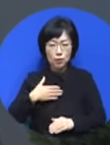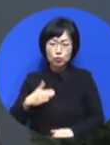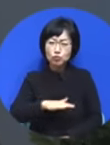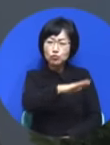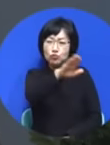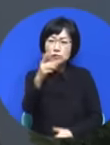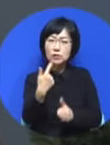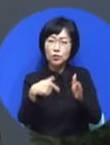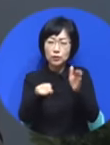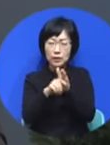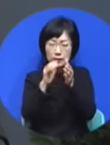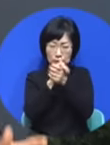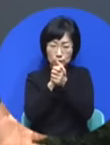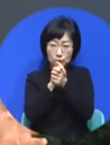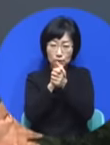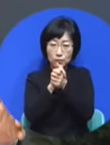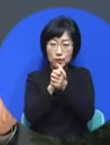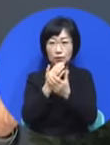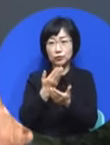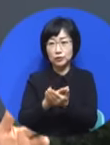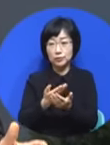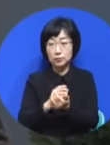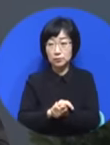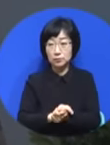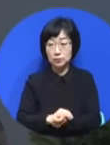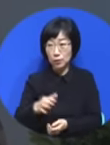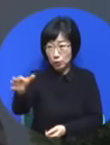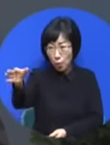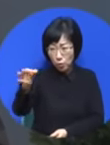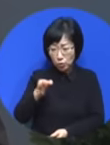이분이 뭘 원하는 거 했더니 돈 필요 없습니다.